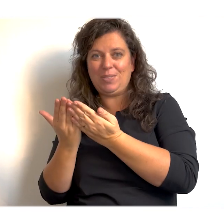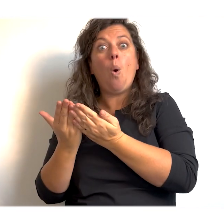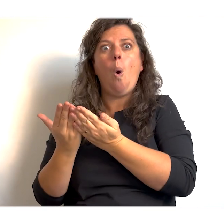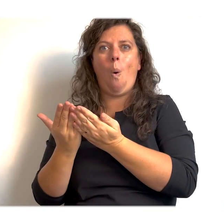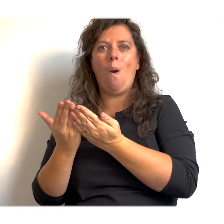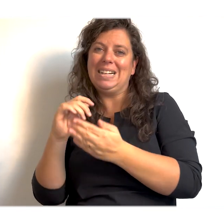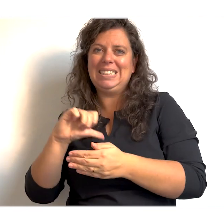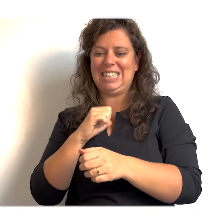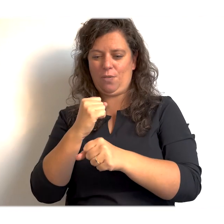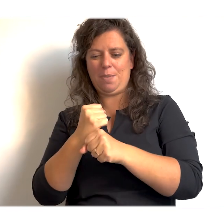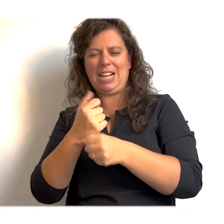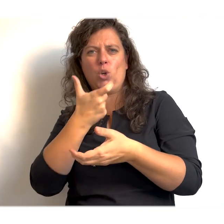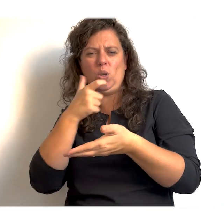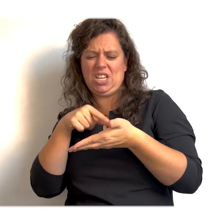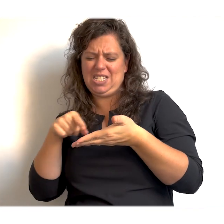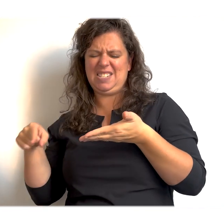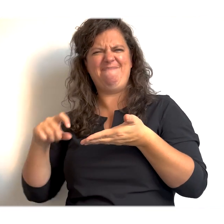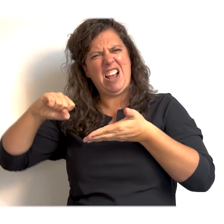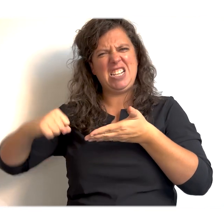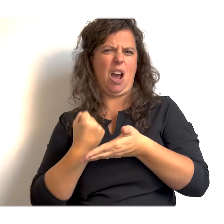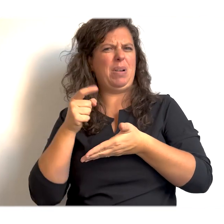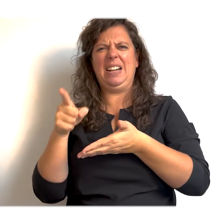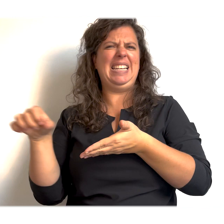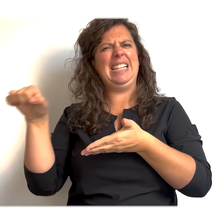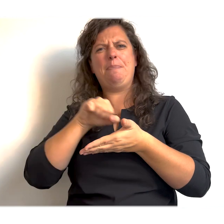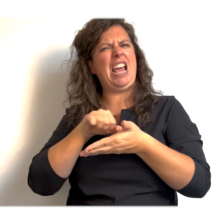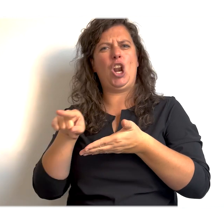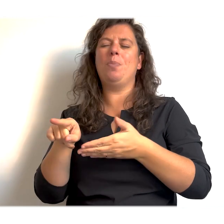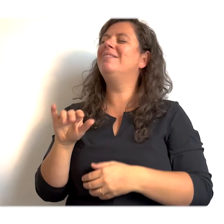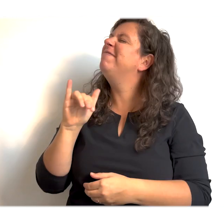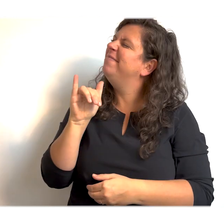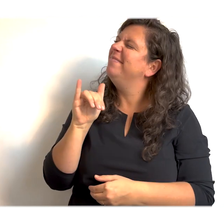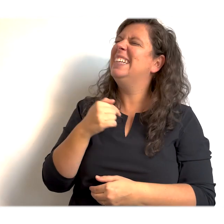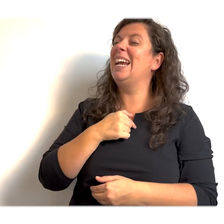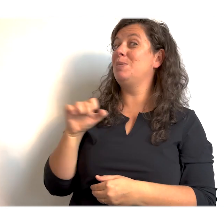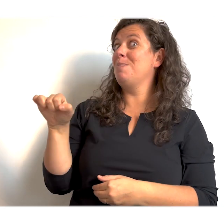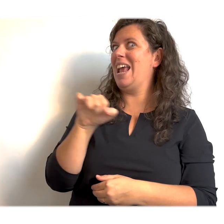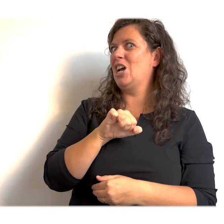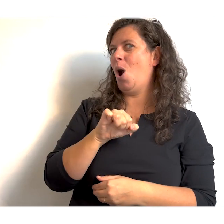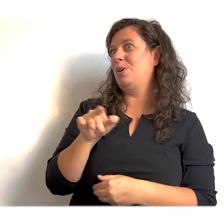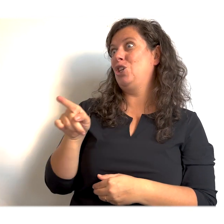Zelfgemaakte koekjes. Oh, jammer dat je die niet heeft meegenomen. Ik heb ze wel meegenomen. Oh,